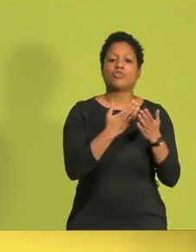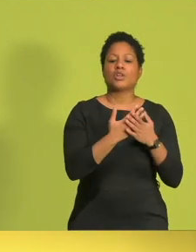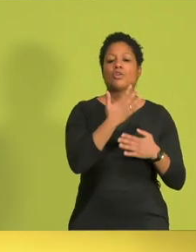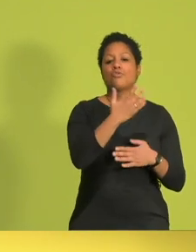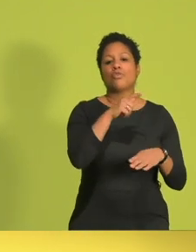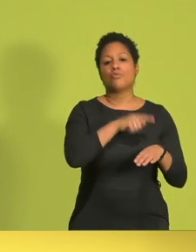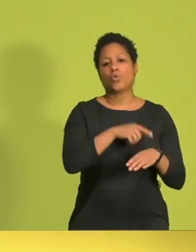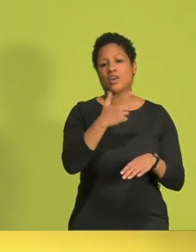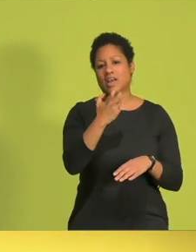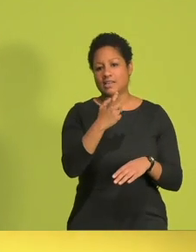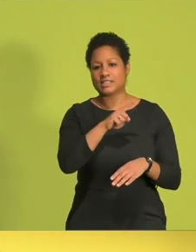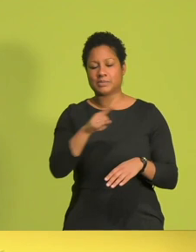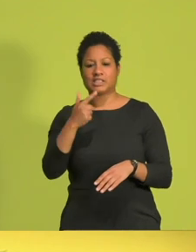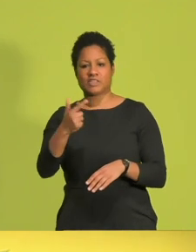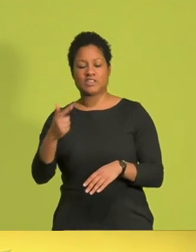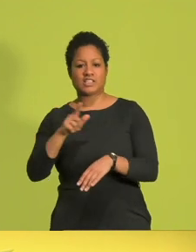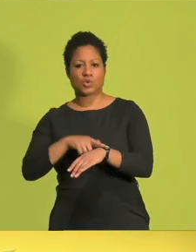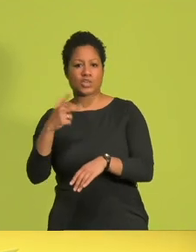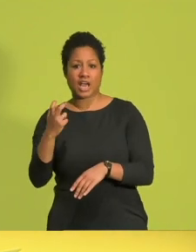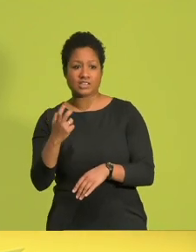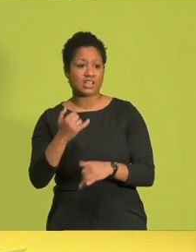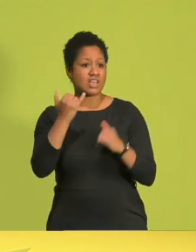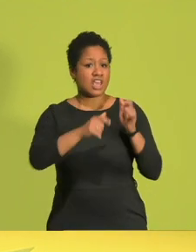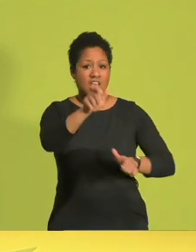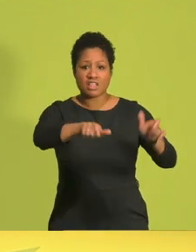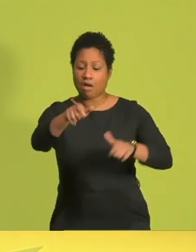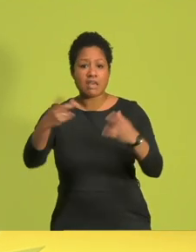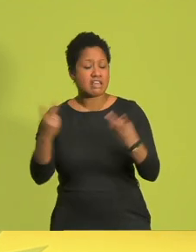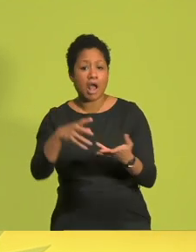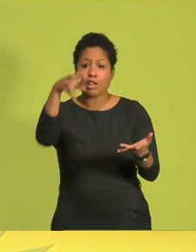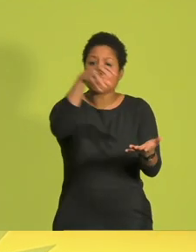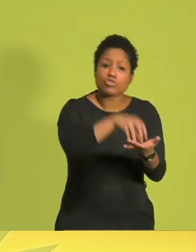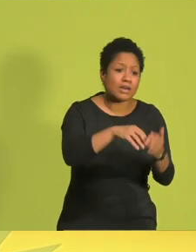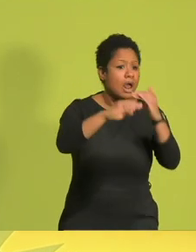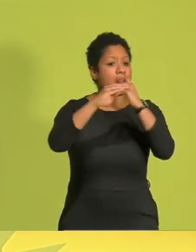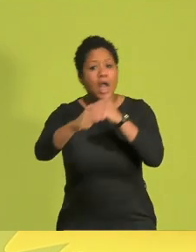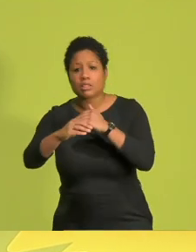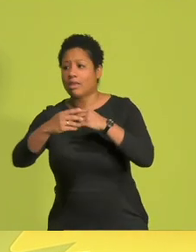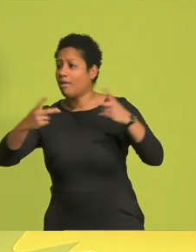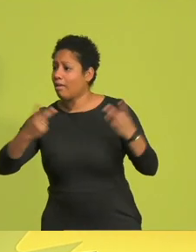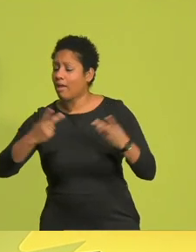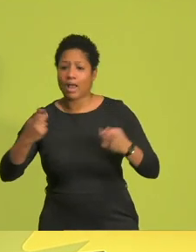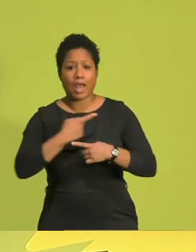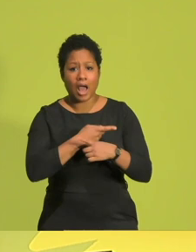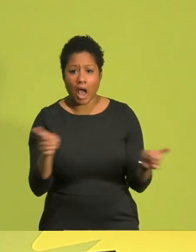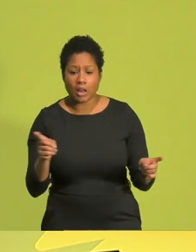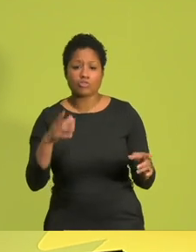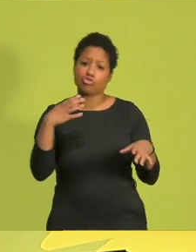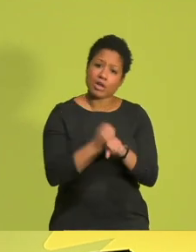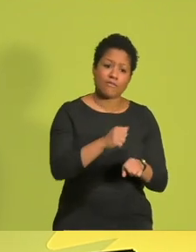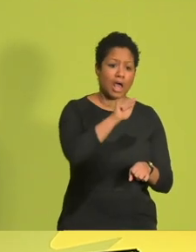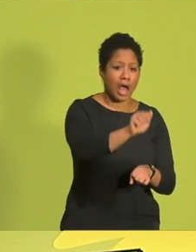22.30 Uhr jede und jeder, egal ob in der Stadt oder auf dem Land, verlässlich von A nach B